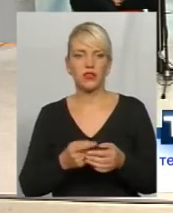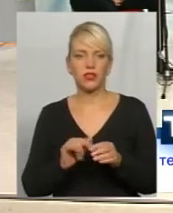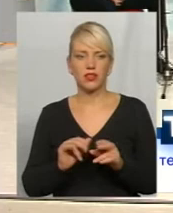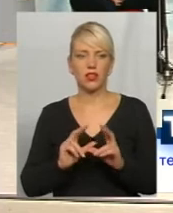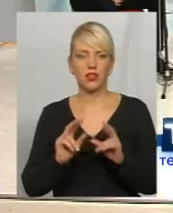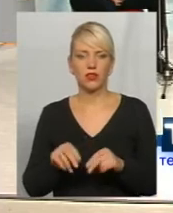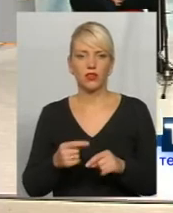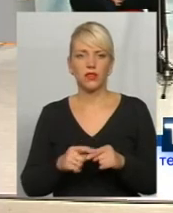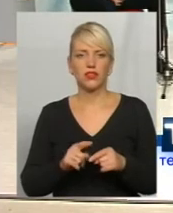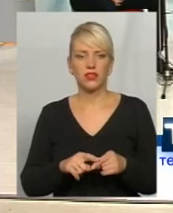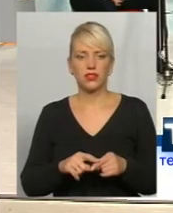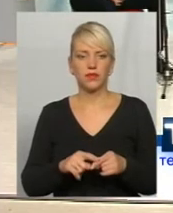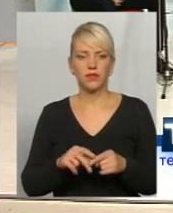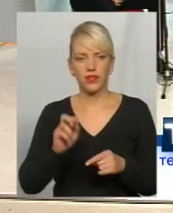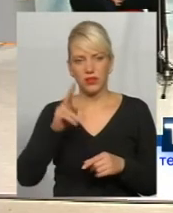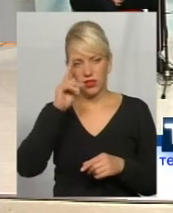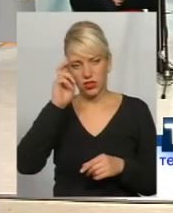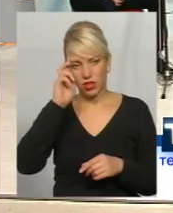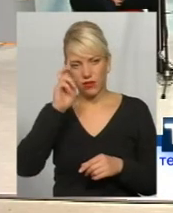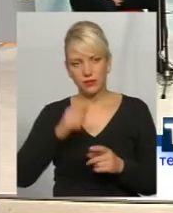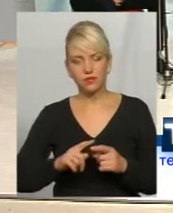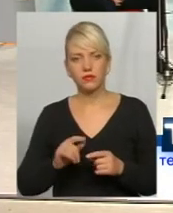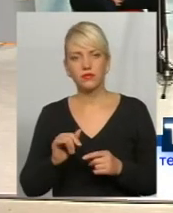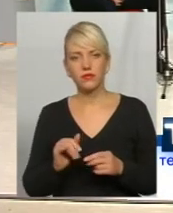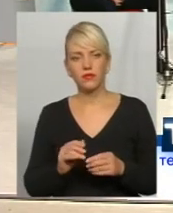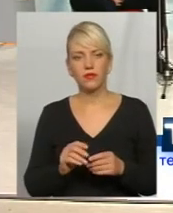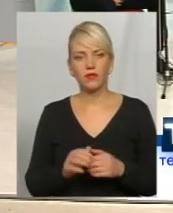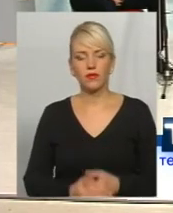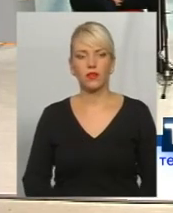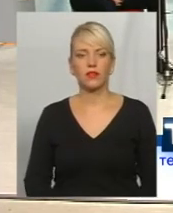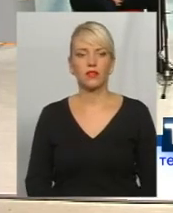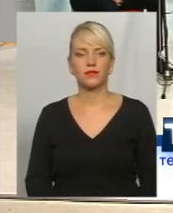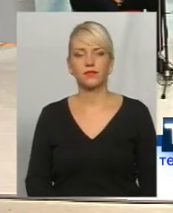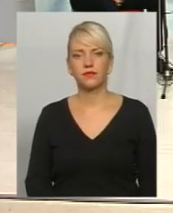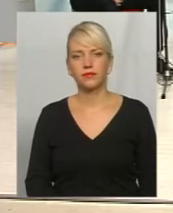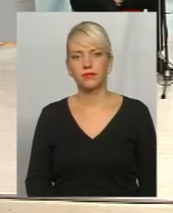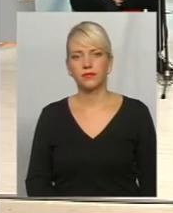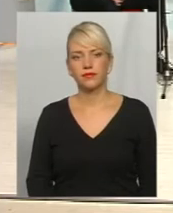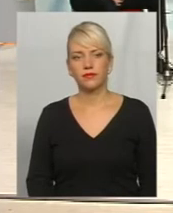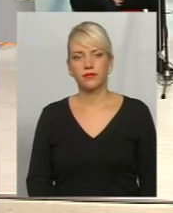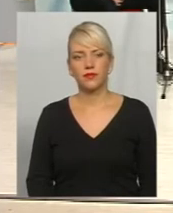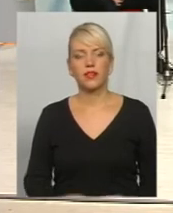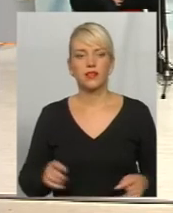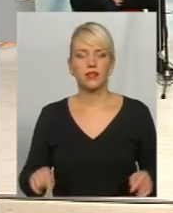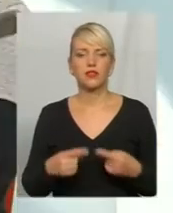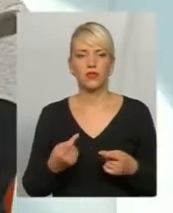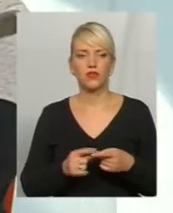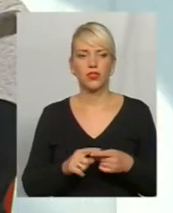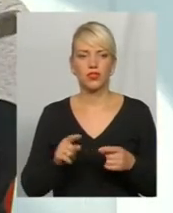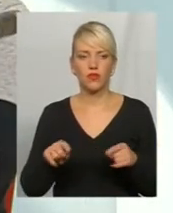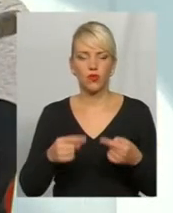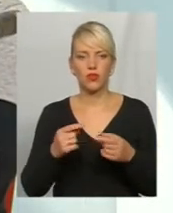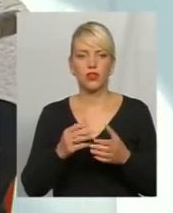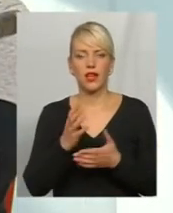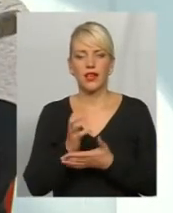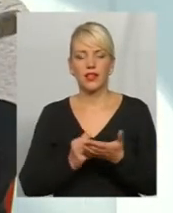гарантує, в принципі, тільки держава. Гарантує держава. І засновники, в них створюються резервні фонди